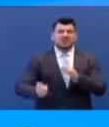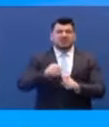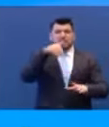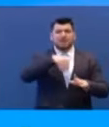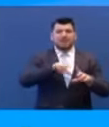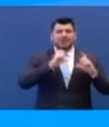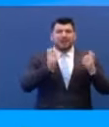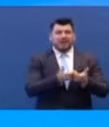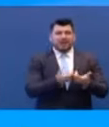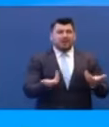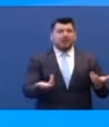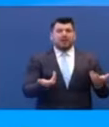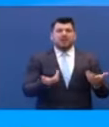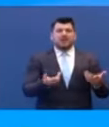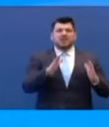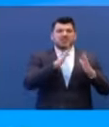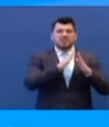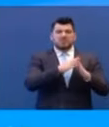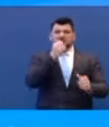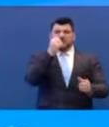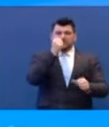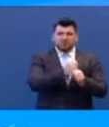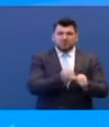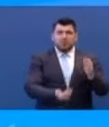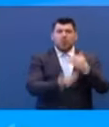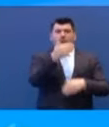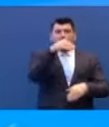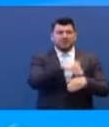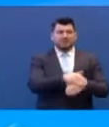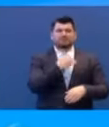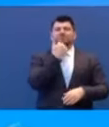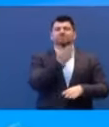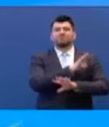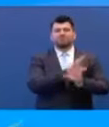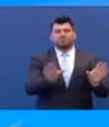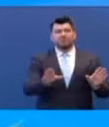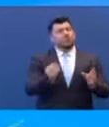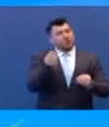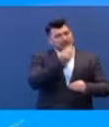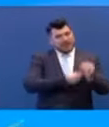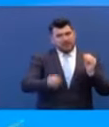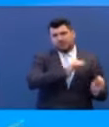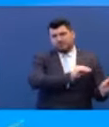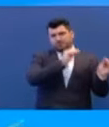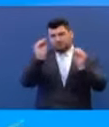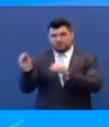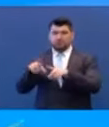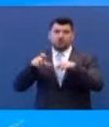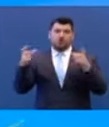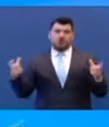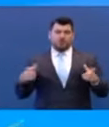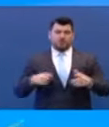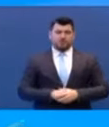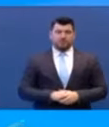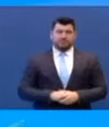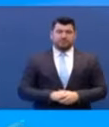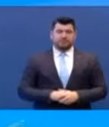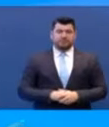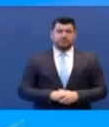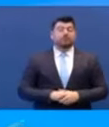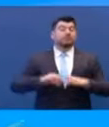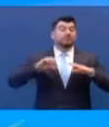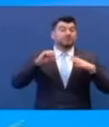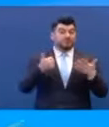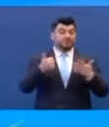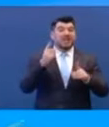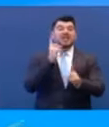μικρότερων κυρίως τάξεων που δεν έχουν οικογενειακή καθοδήγηση για την εξαποστάσιο ως εκπαίδευση. Έκτον, σχετικά